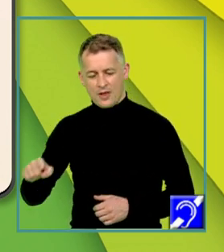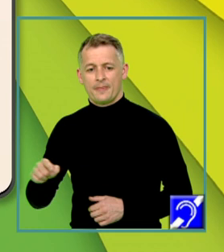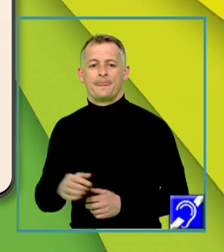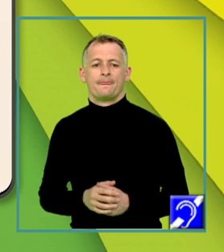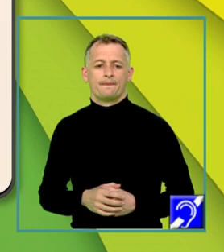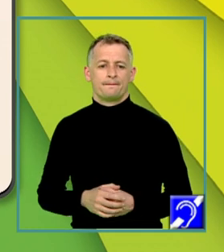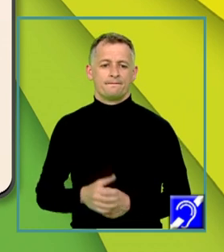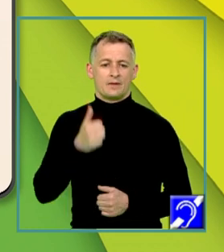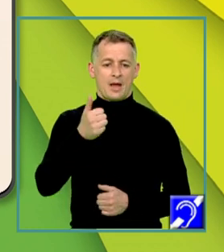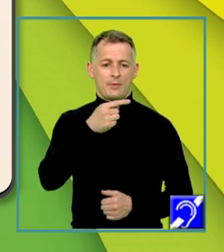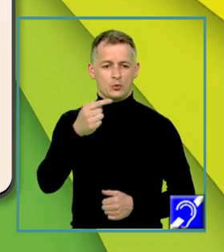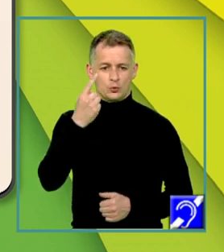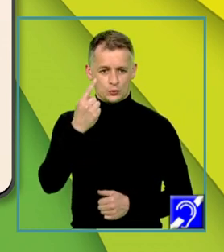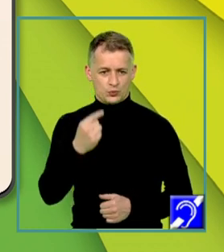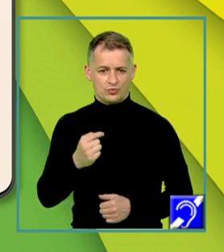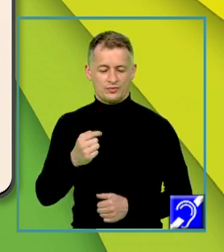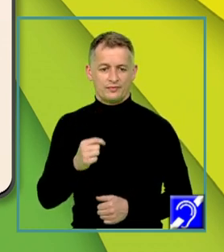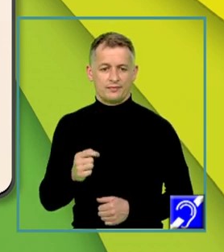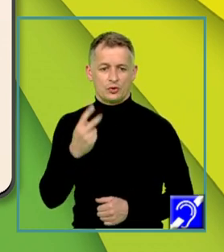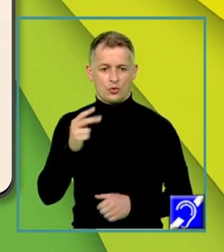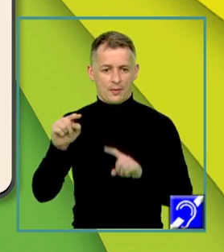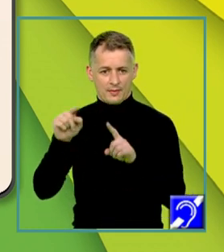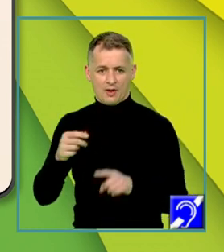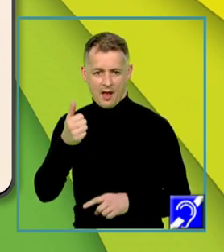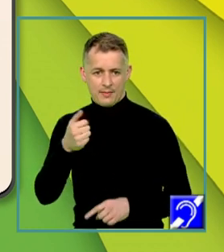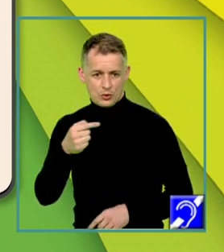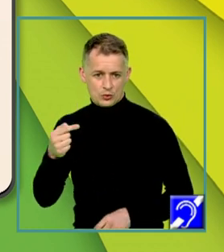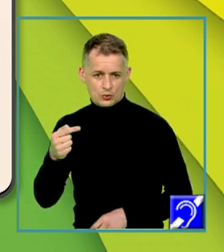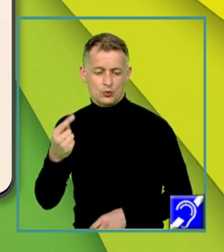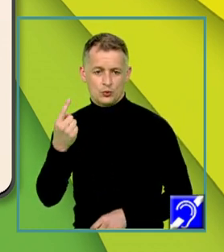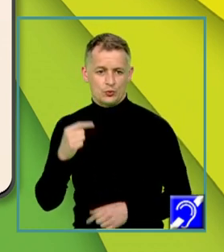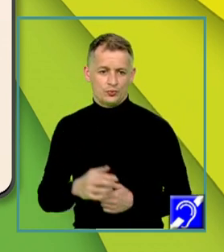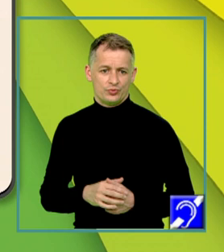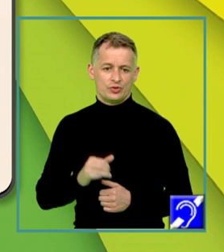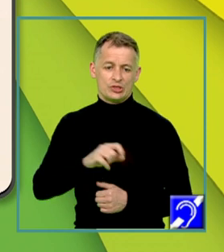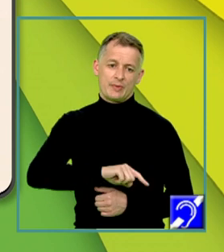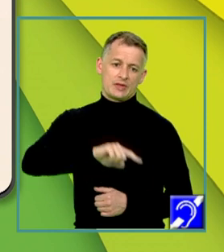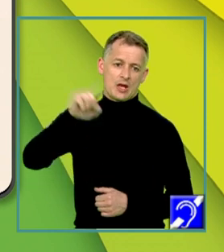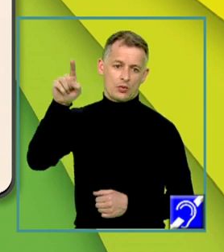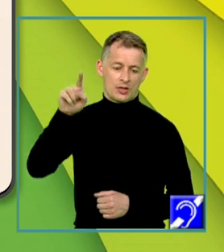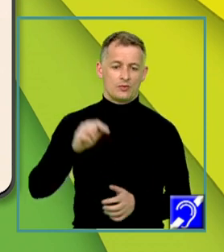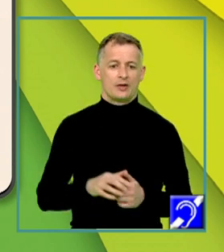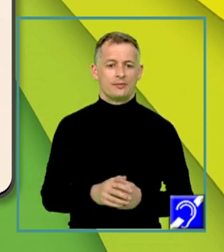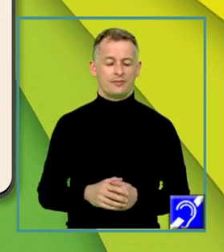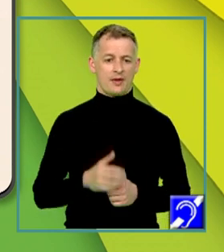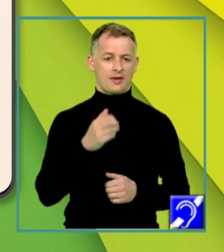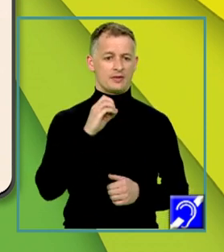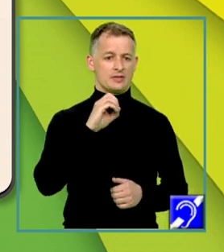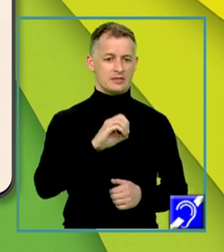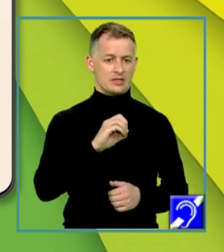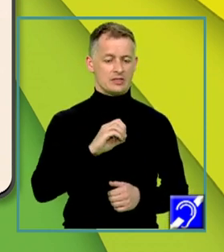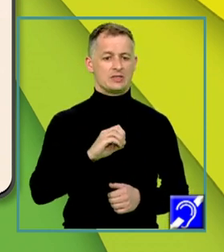elementele A minus 1 și 2 pe lângă A minus 1 și pe diagonala secundară